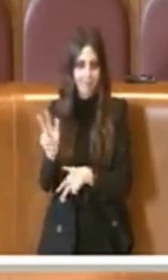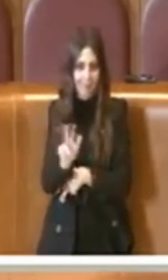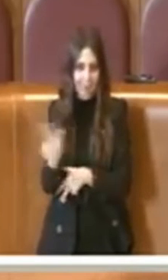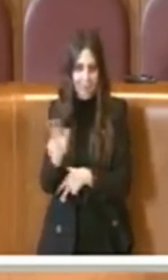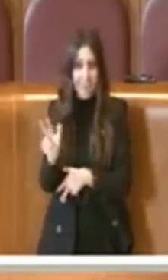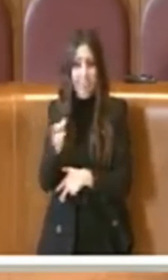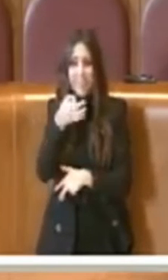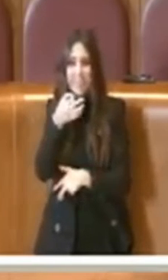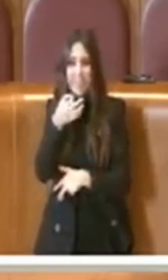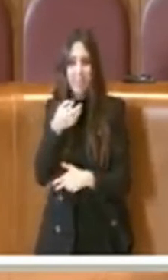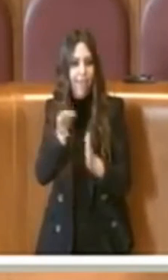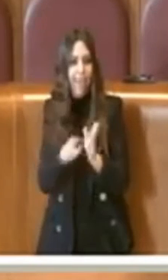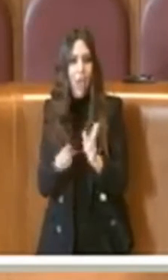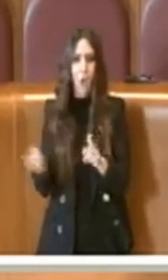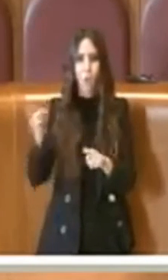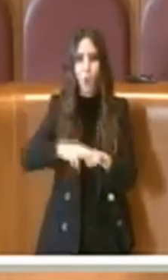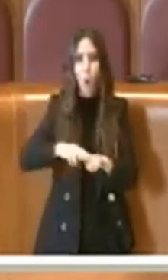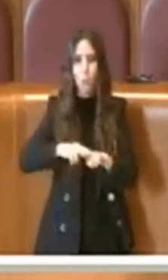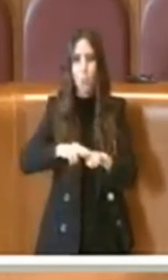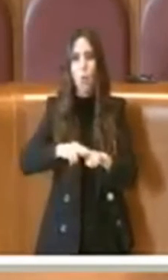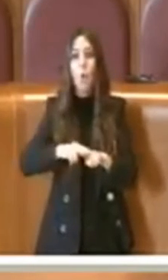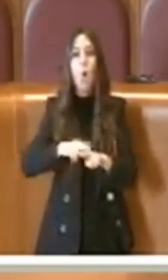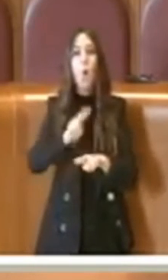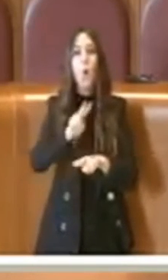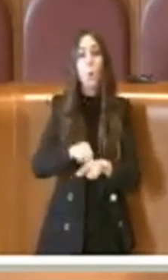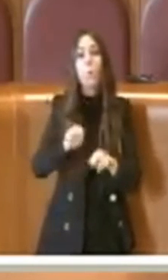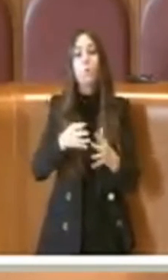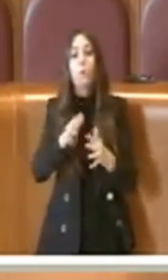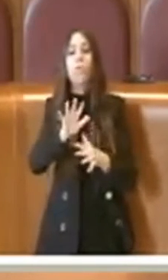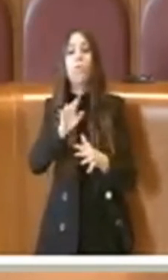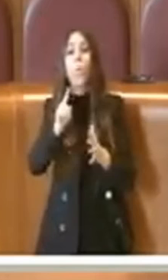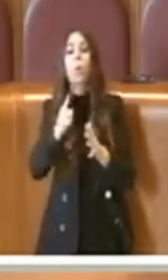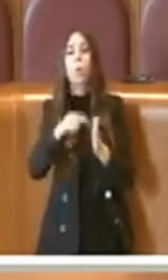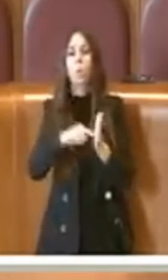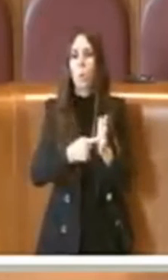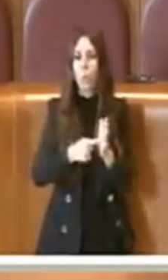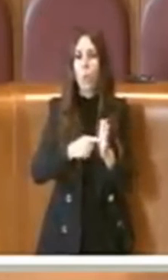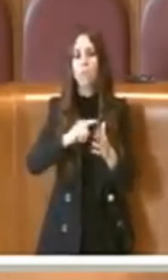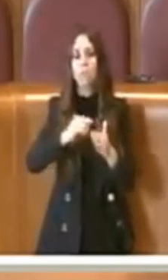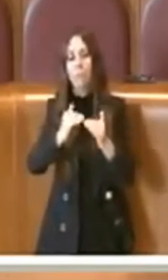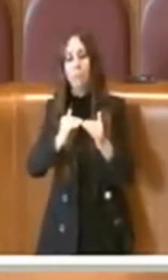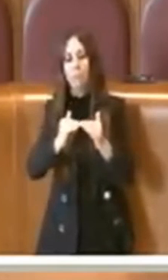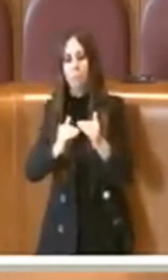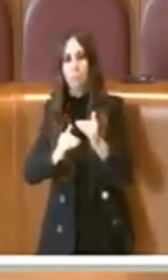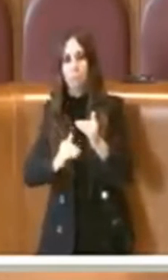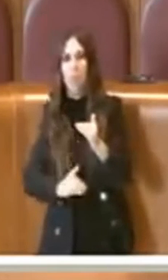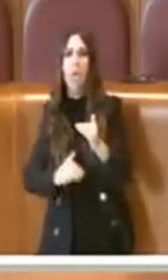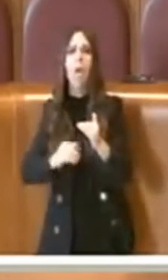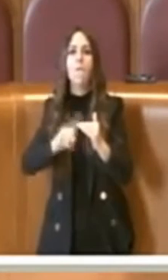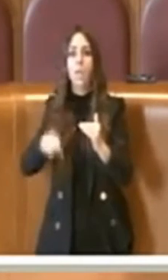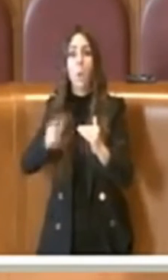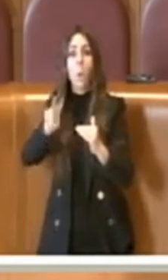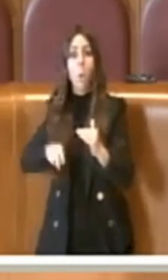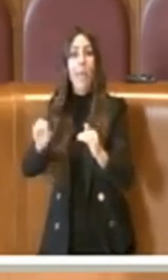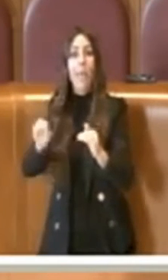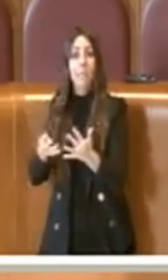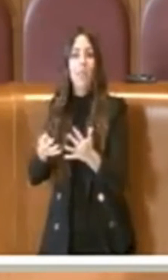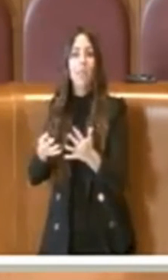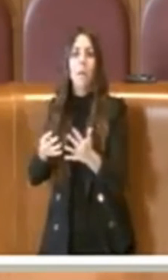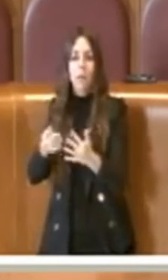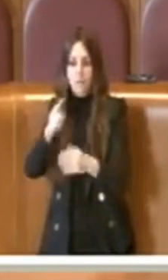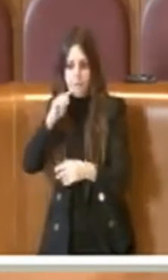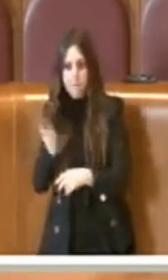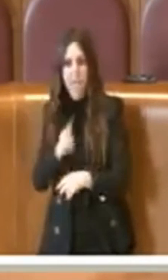era il dato precedente, nel 2018 51 milioni, poi 91 milioni nel 2019, appunto ancora meglio nel